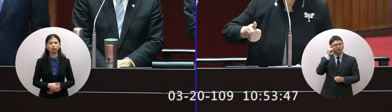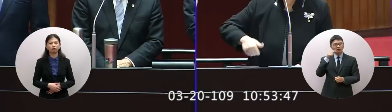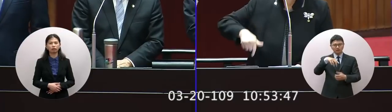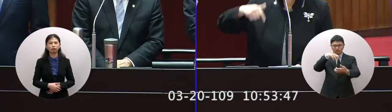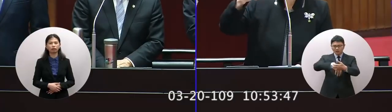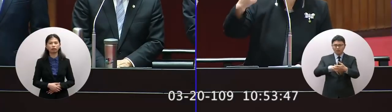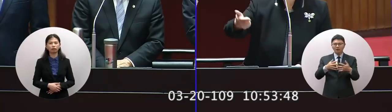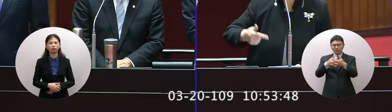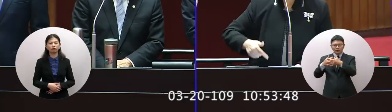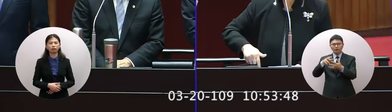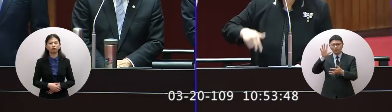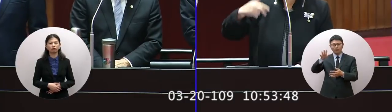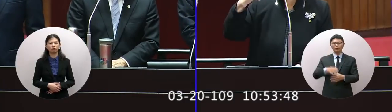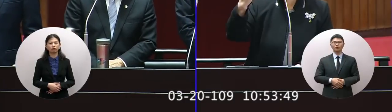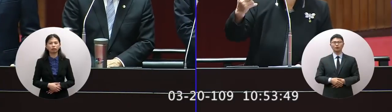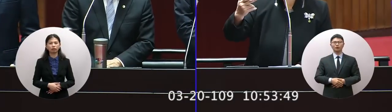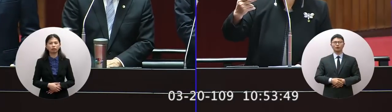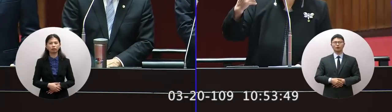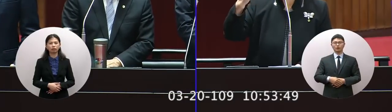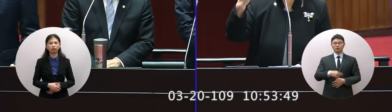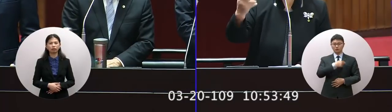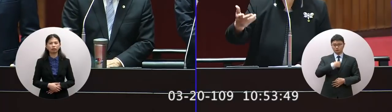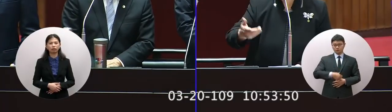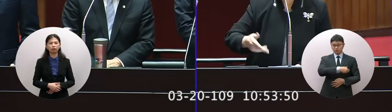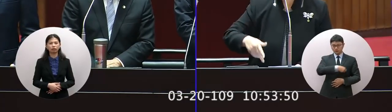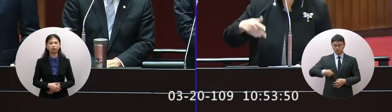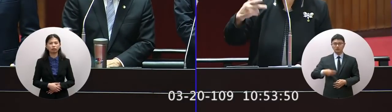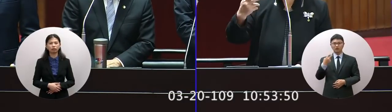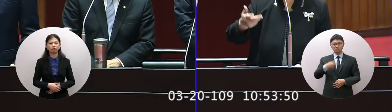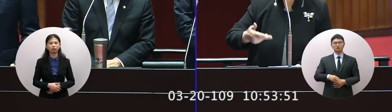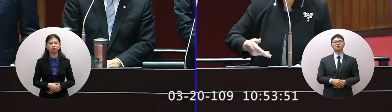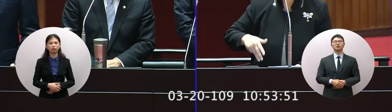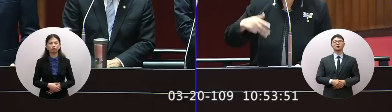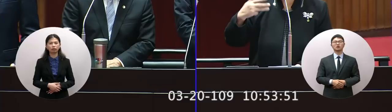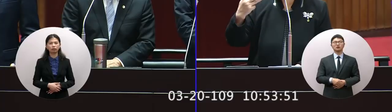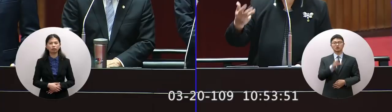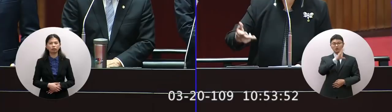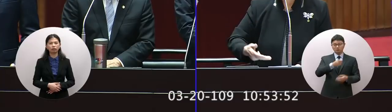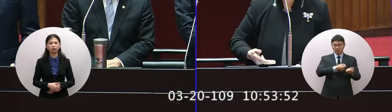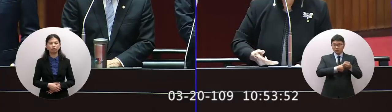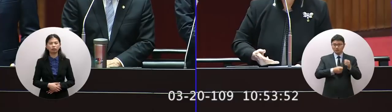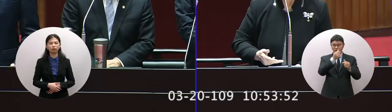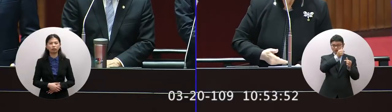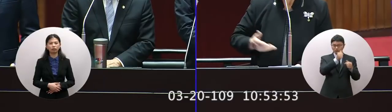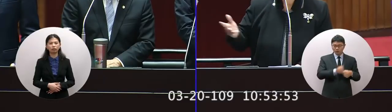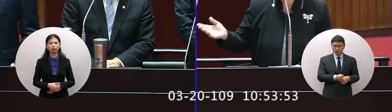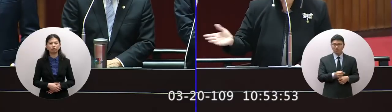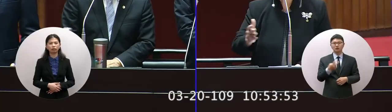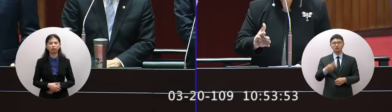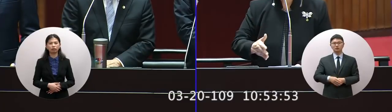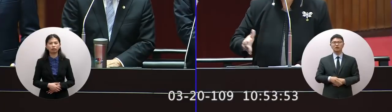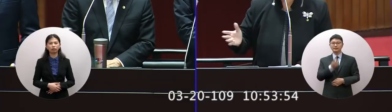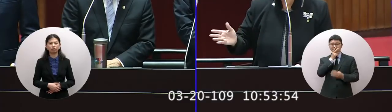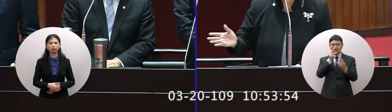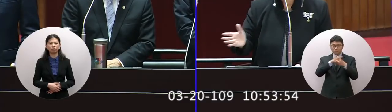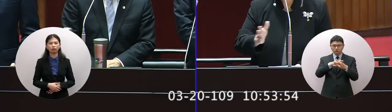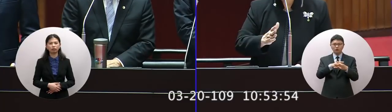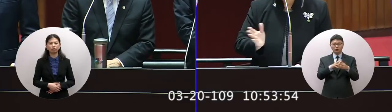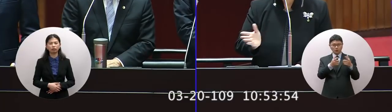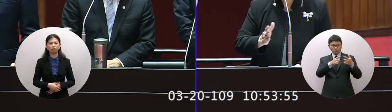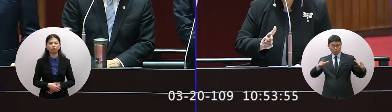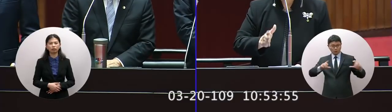有美國的有水師的有巴拉貝東南美洲的也有阿洲的全世界的國家